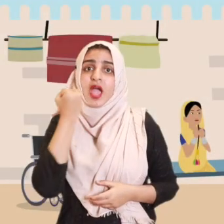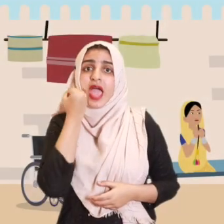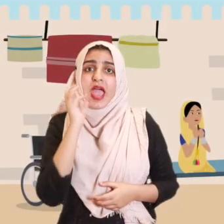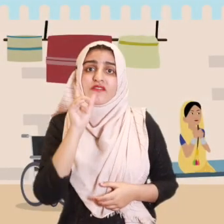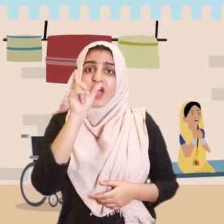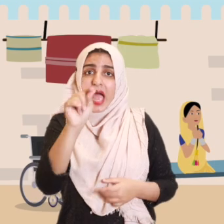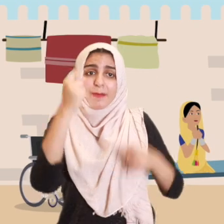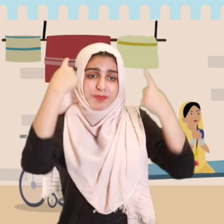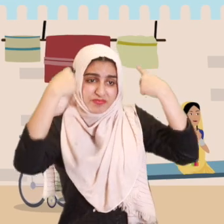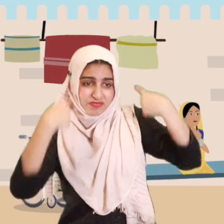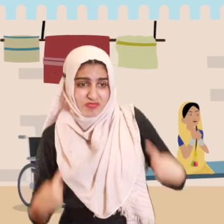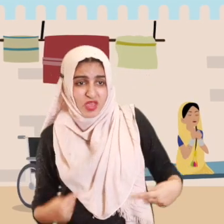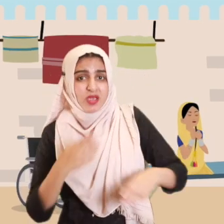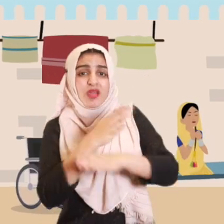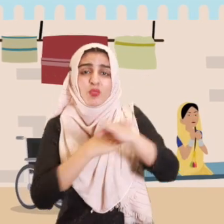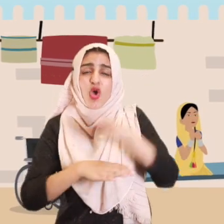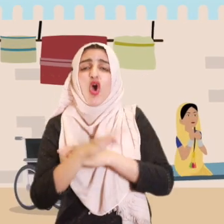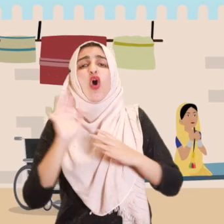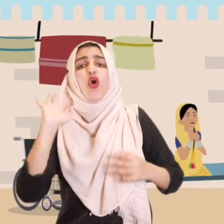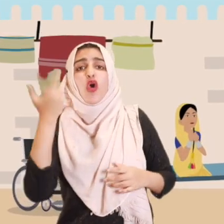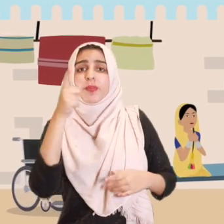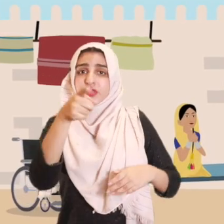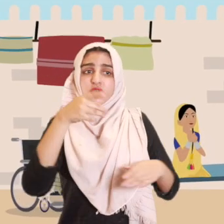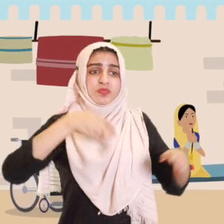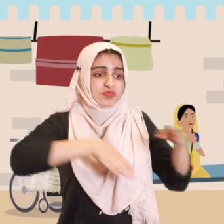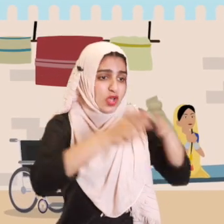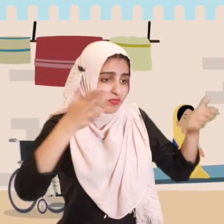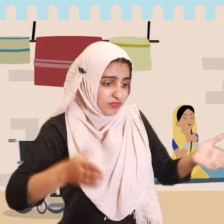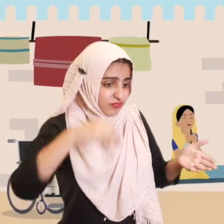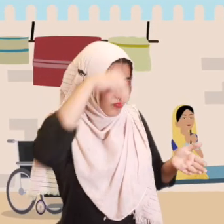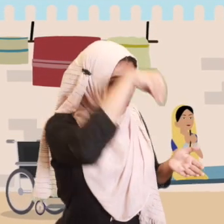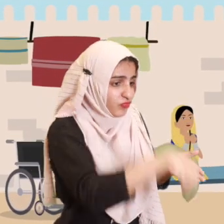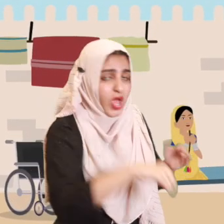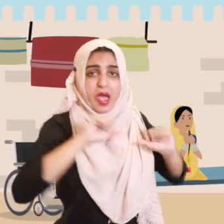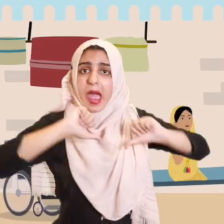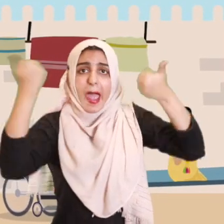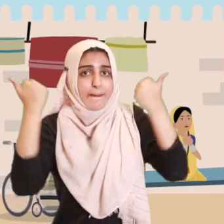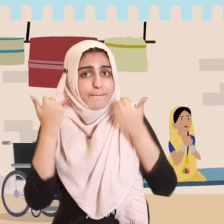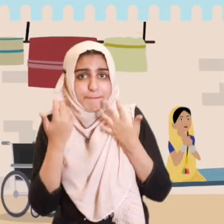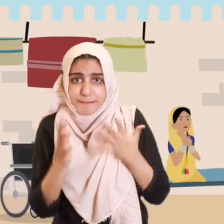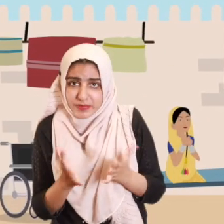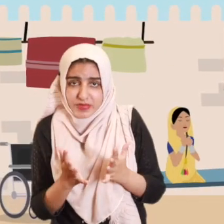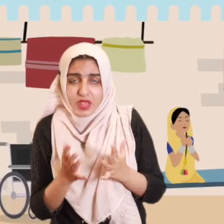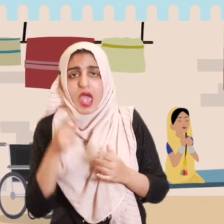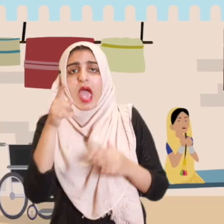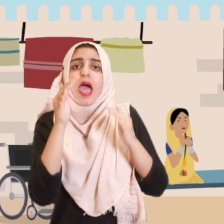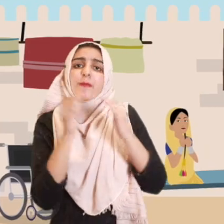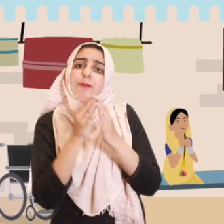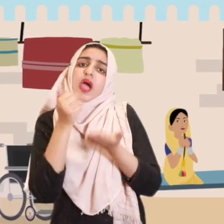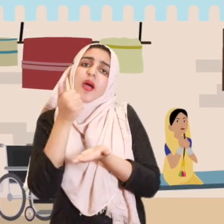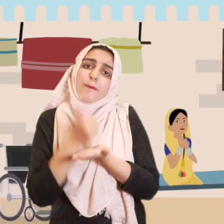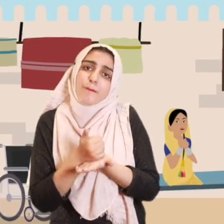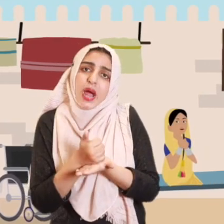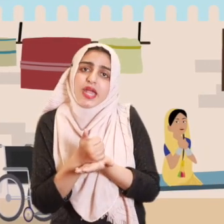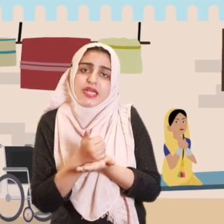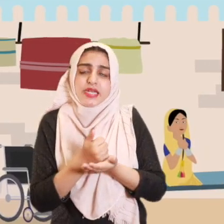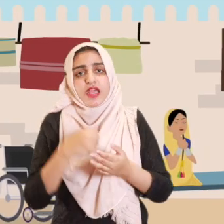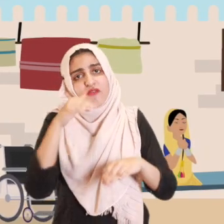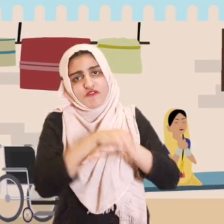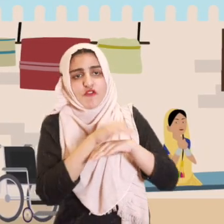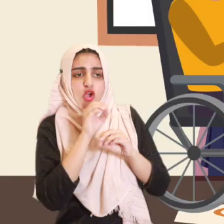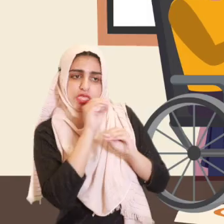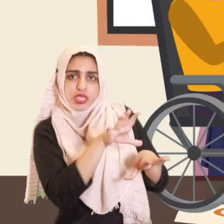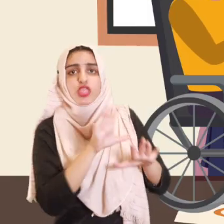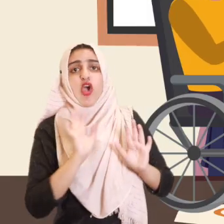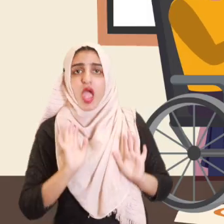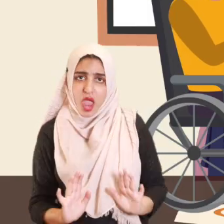اگر آپ کسی بھی جسمانی معذوری کی وجہ سے پولنگ سٹیشن پر جا کے اپنا ووٹ نہیں ڈال سکتے تو آپ گھر بیٹھے بھی اپنا ووٹ